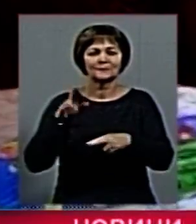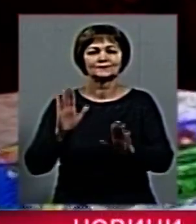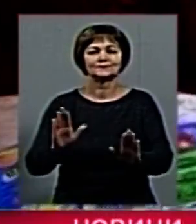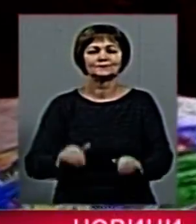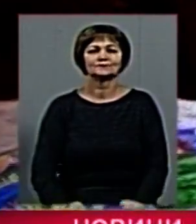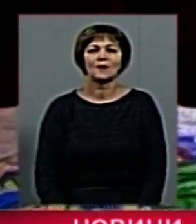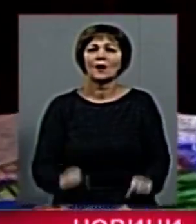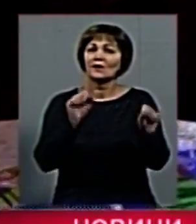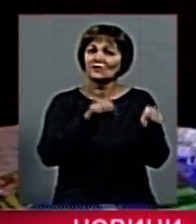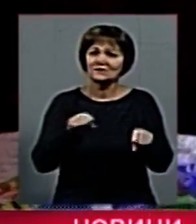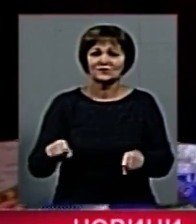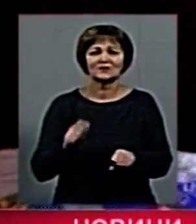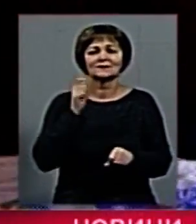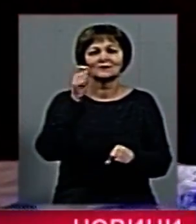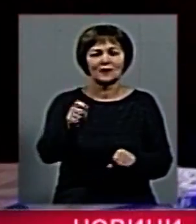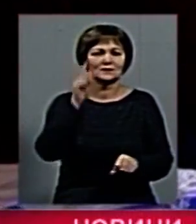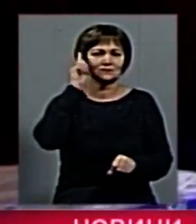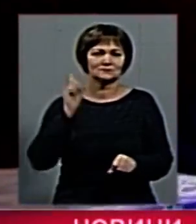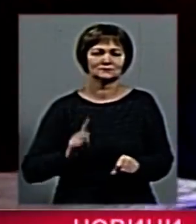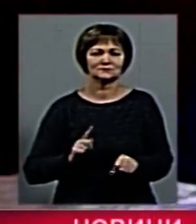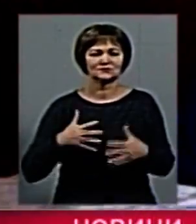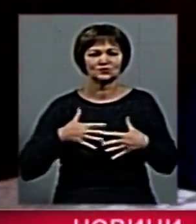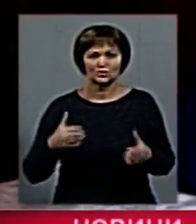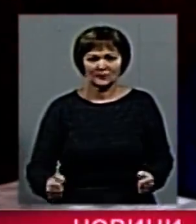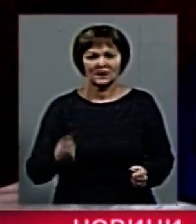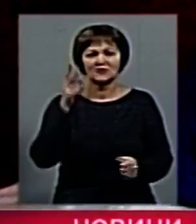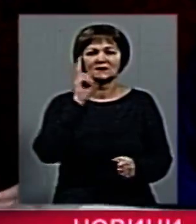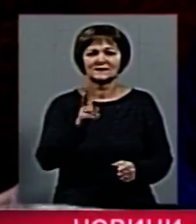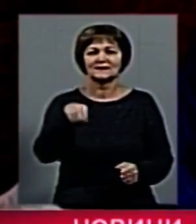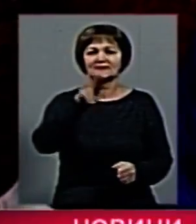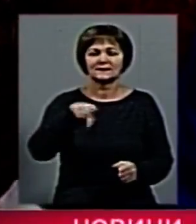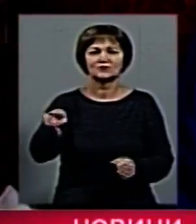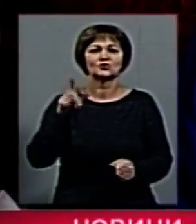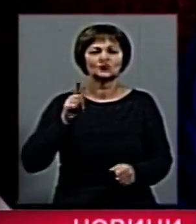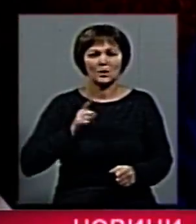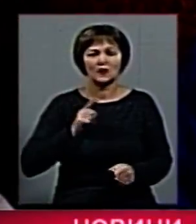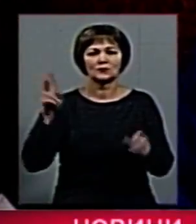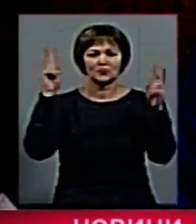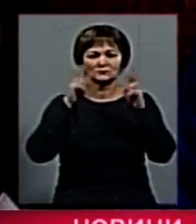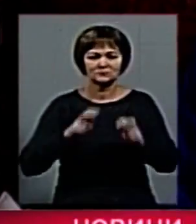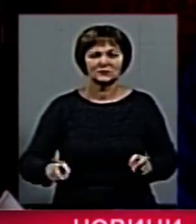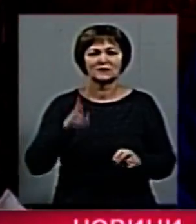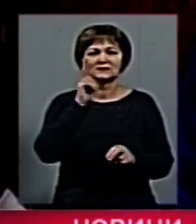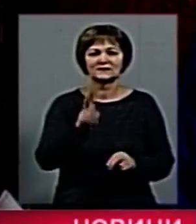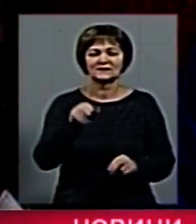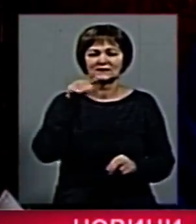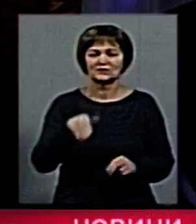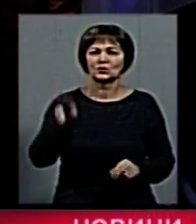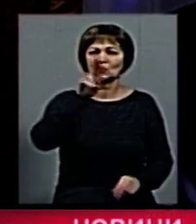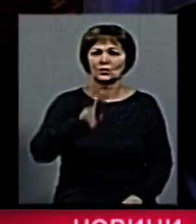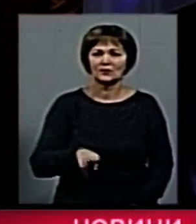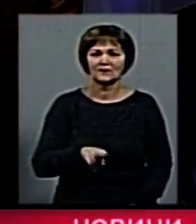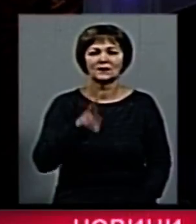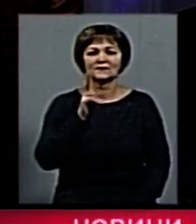Шанс на одужання дали лікарі з Ізраїлю. 20 грудня вони чекають дівчинку на обстеження, яке буде коштувати 20 тисяч доларів.